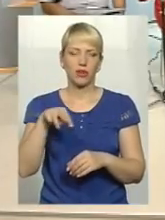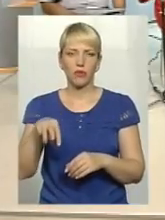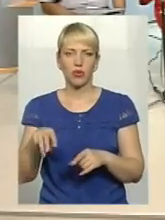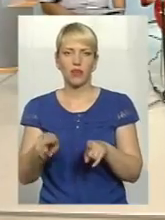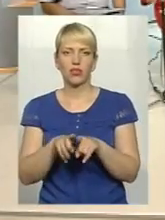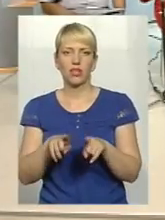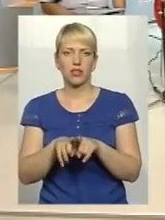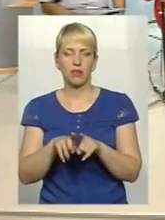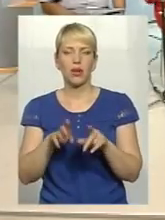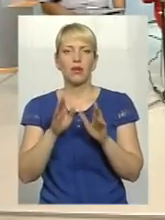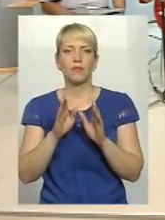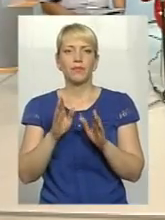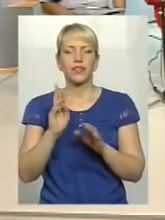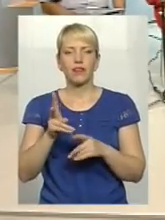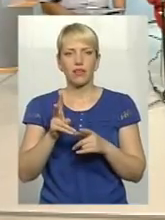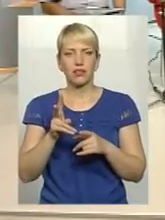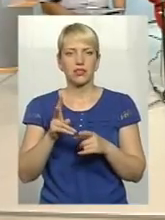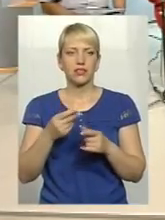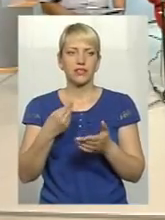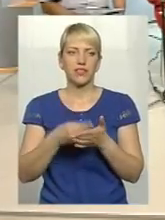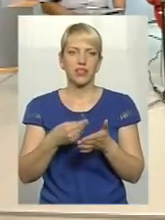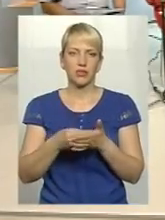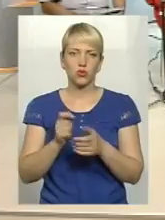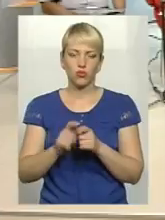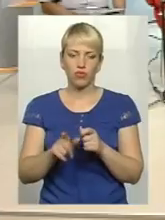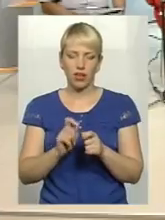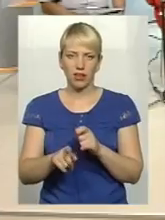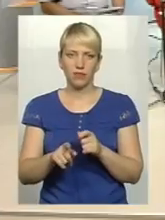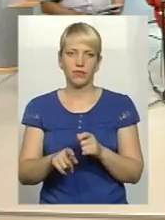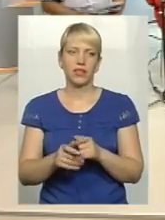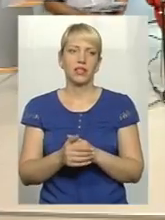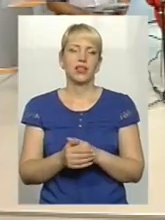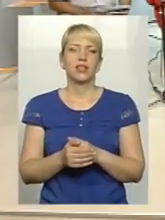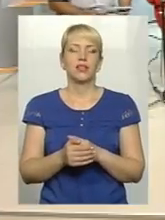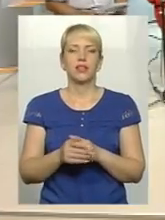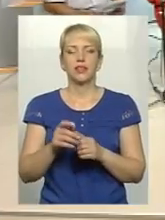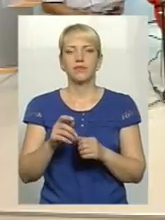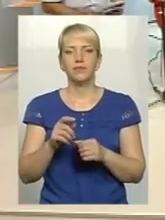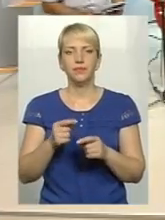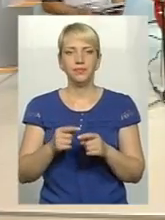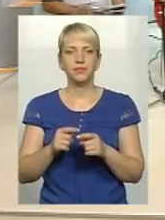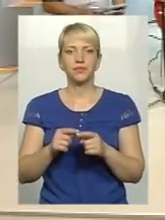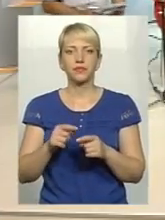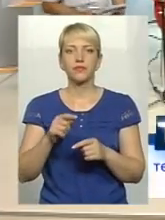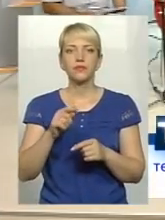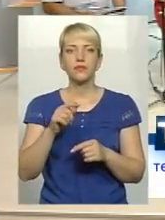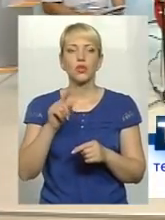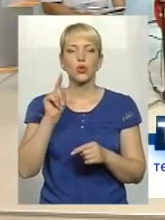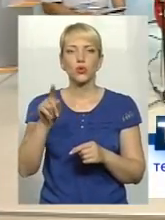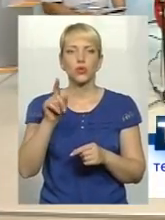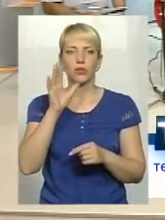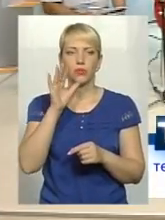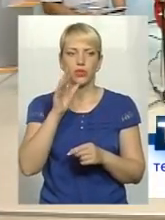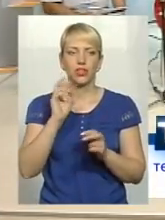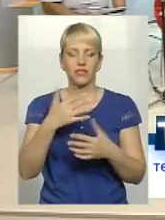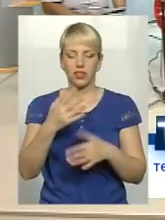так само, якби, з точки фінансування соціального захисту. Але ви знаєте, до тої пори, вже